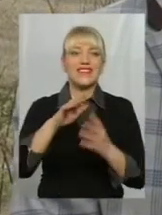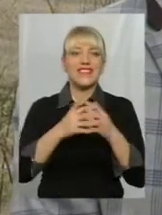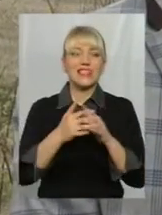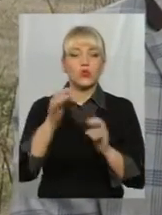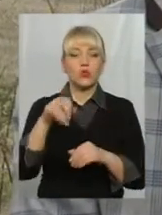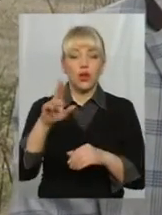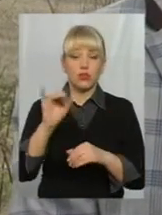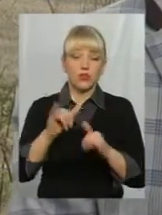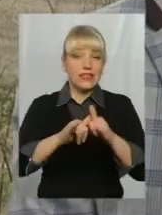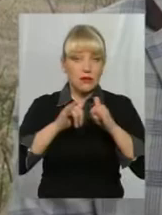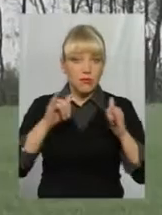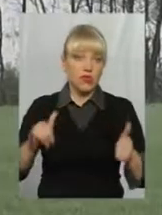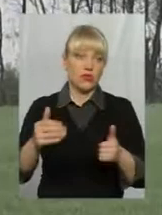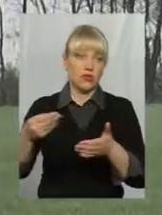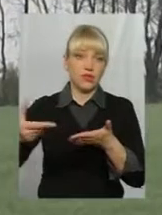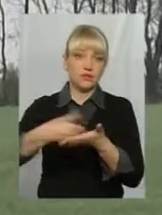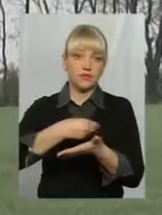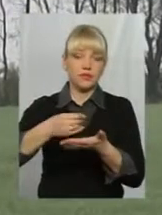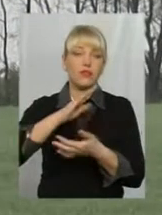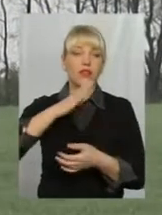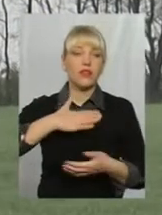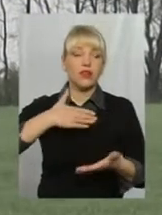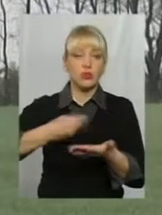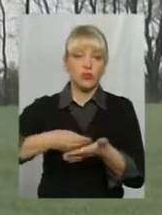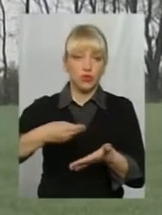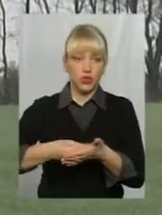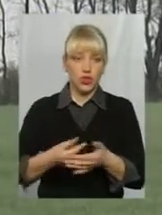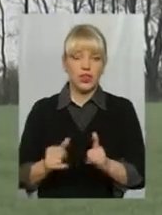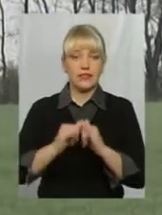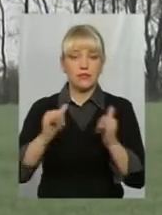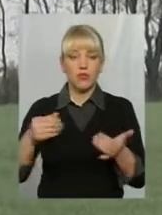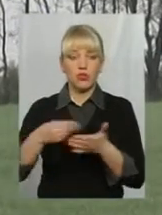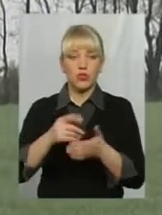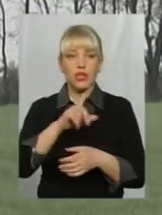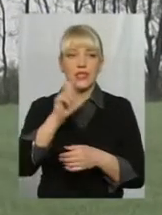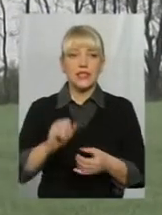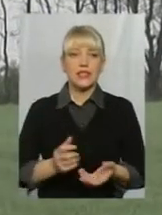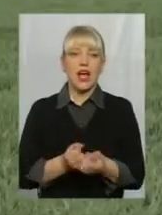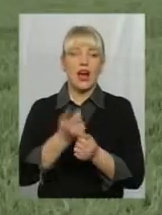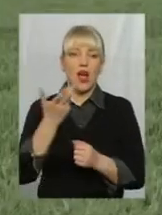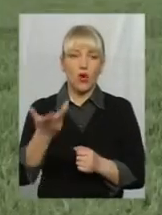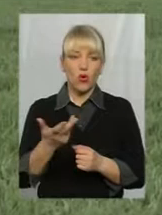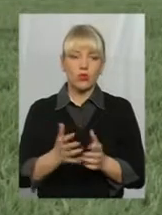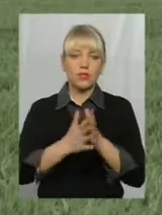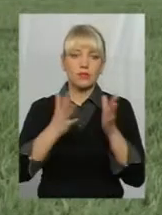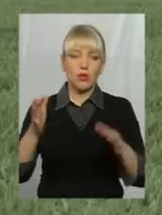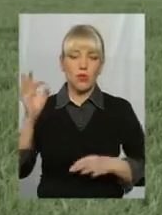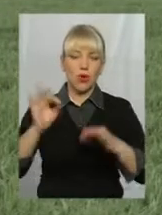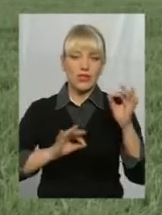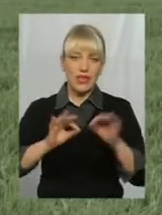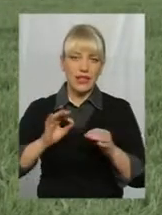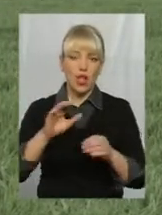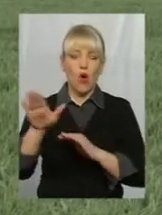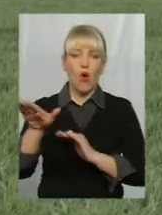звичайно, надходження до нашого бюджету. Збільшити надходження до бюджету планують і за рахунок збільшення проценту оренди. Сільгосп земель.